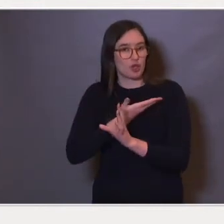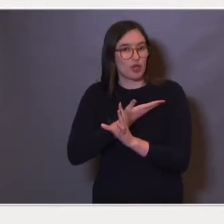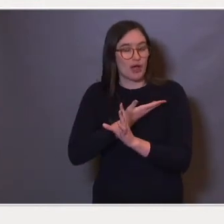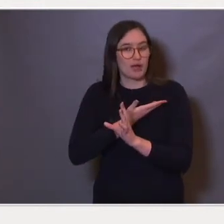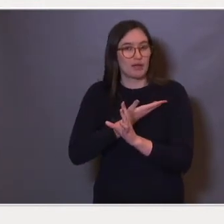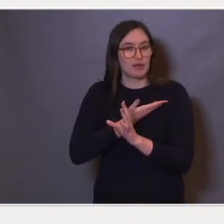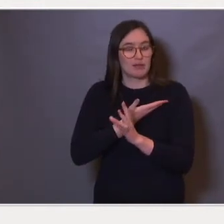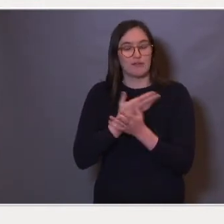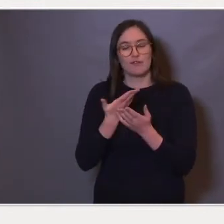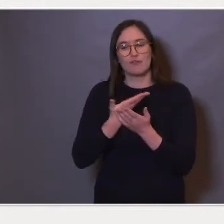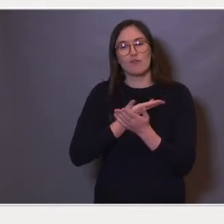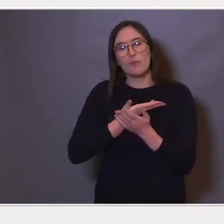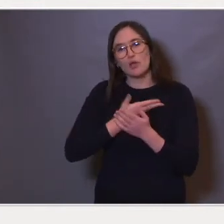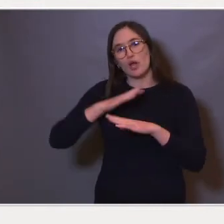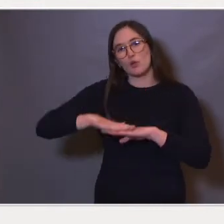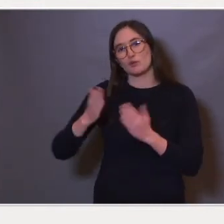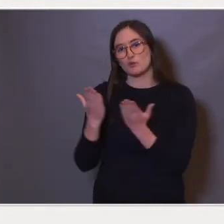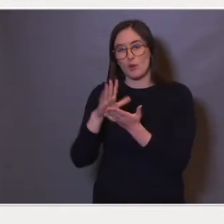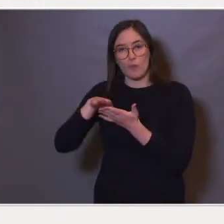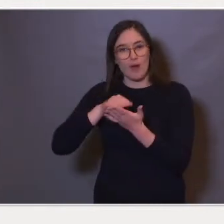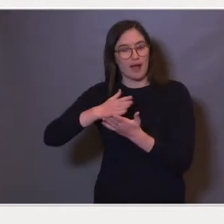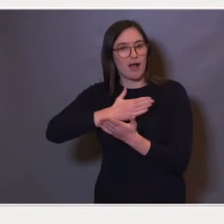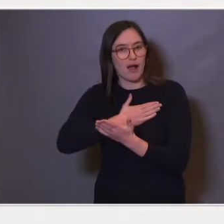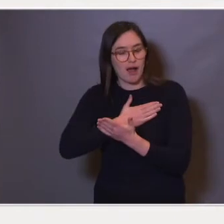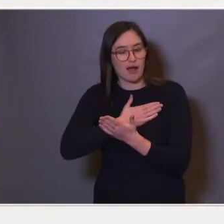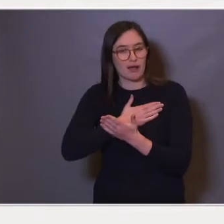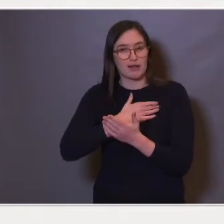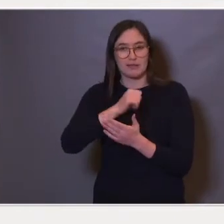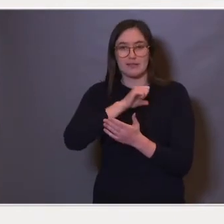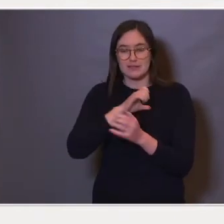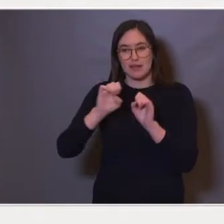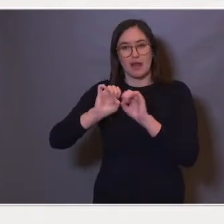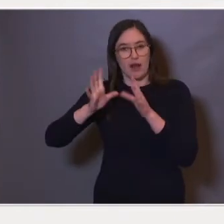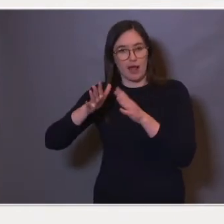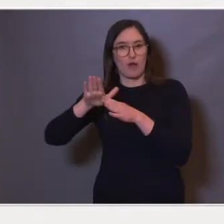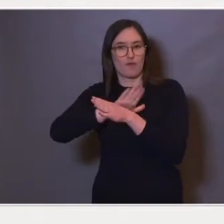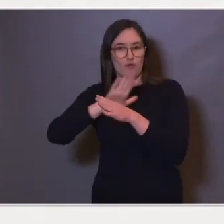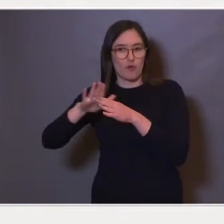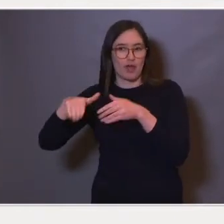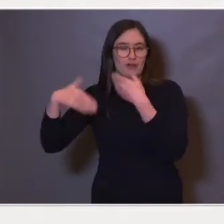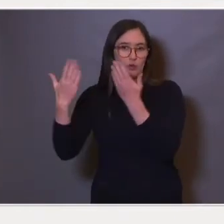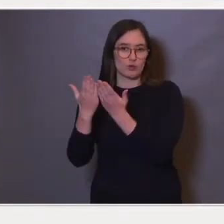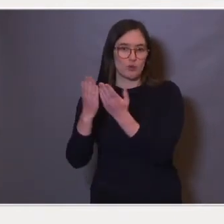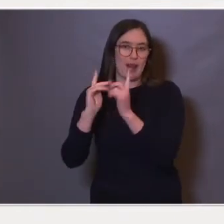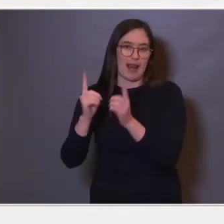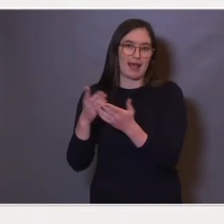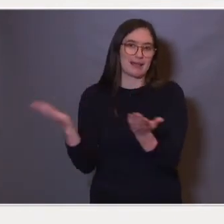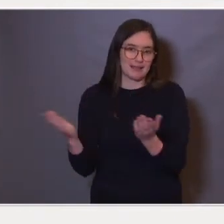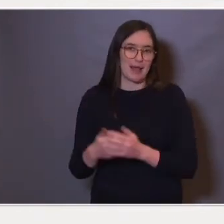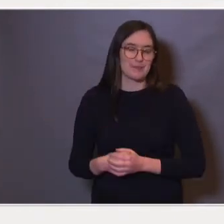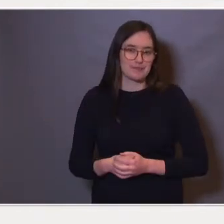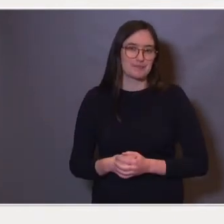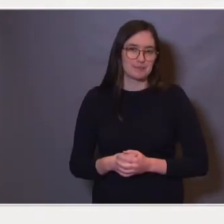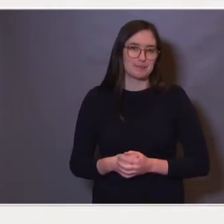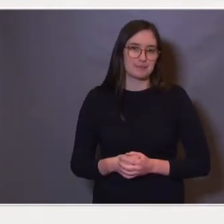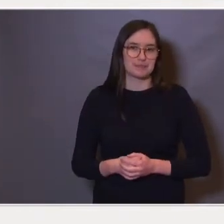grunnskolepoeng man har, for om man vil klare å fullføre videregående eller ikke.